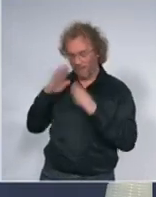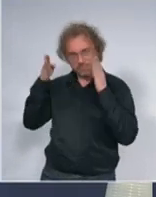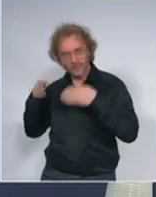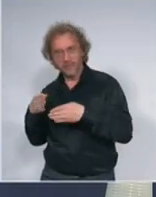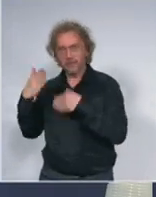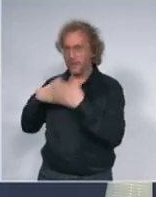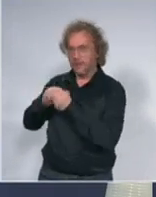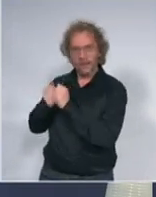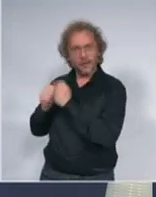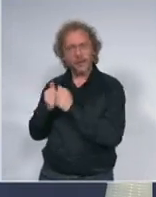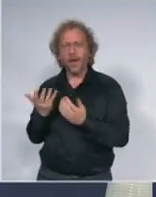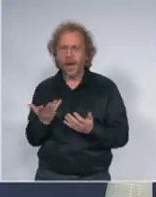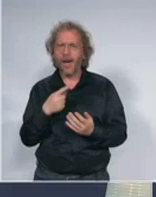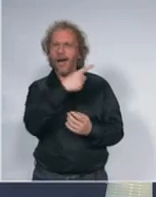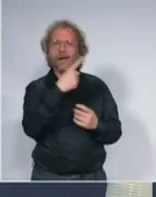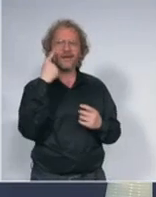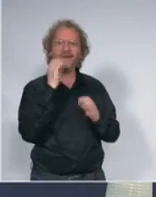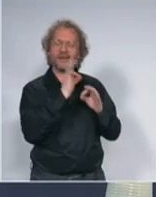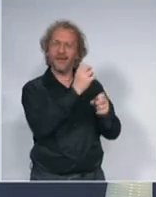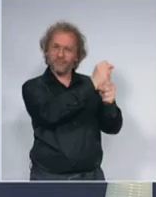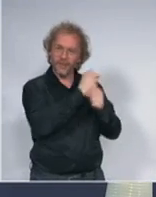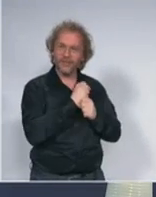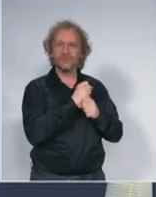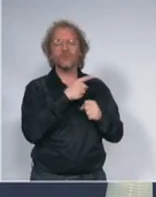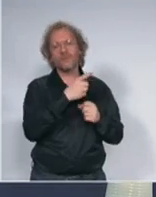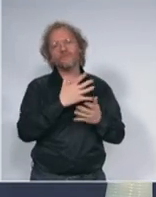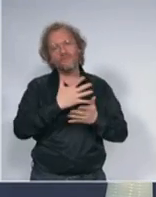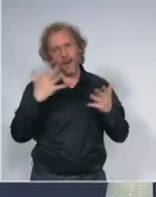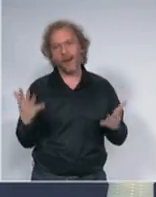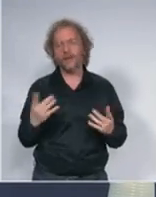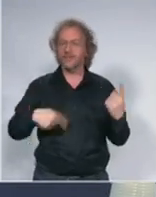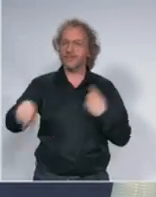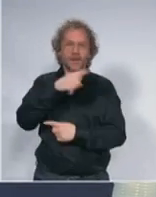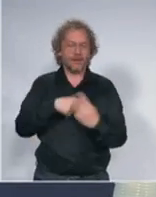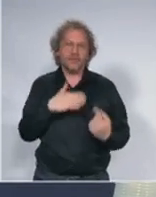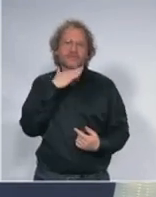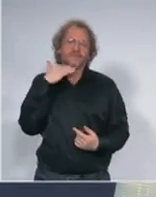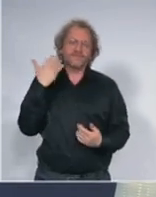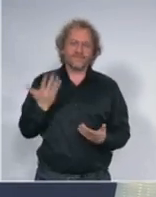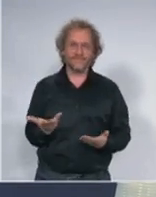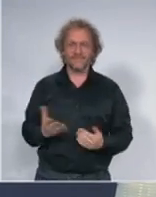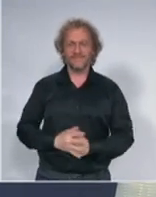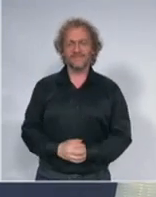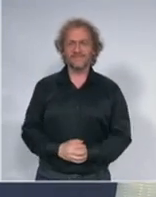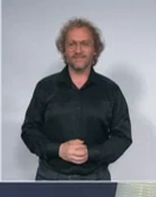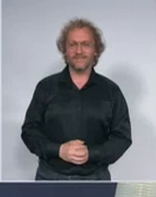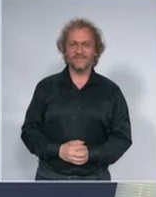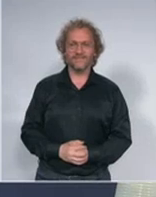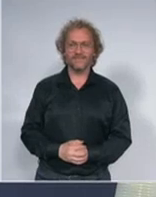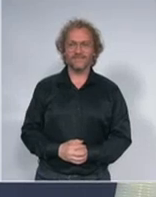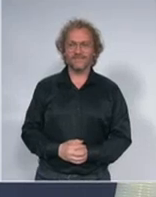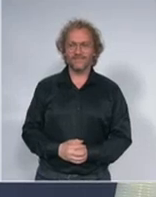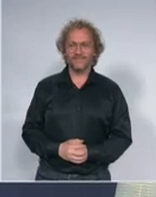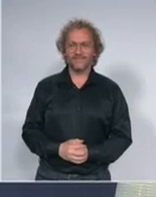ovo velika podrška i veliki podstrek za sve nas. Jedna stvar koja nastavlja da nas